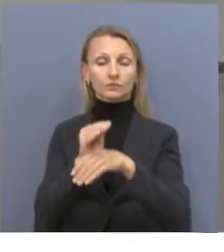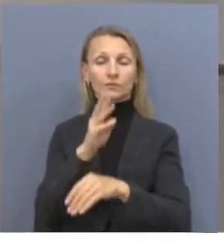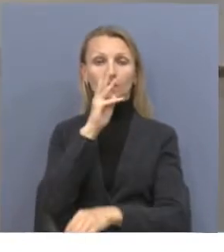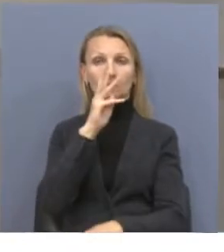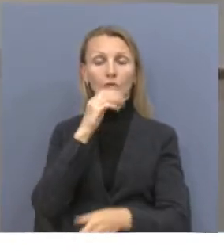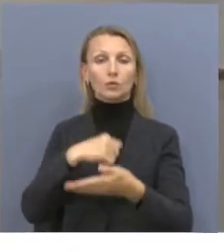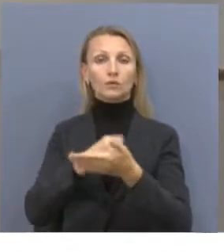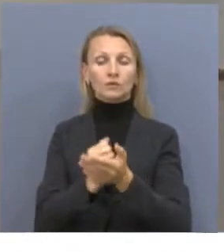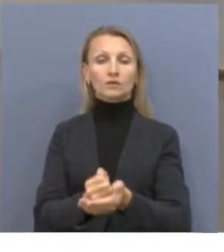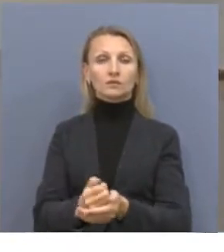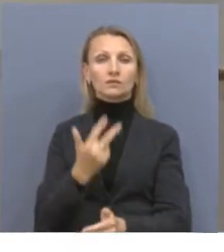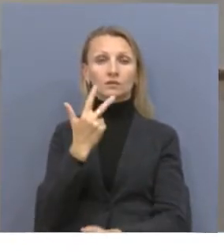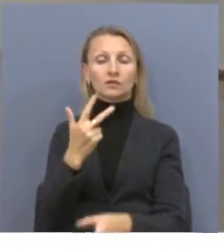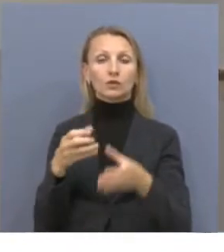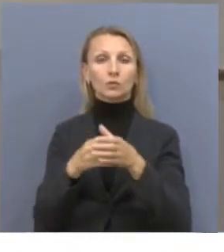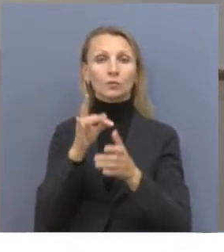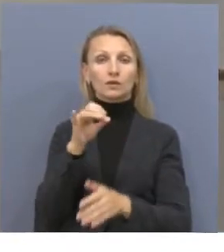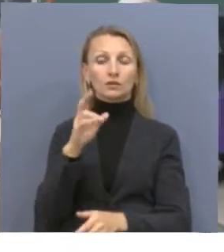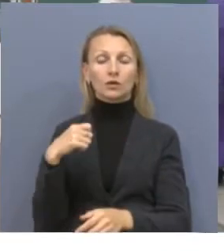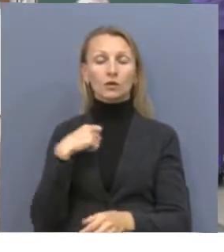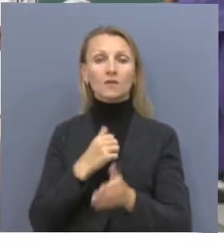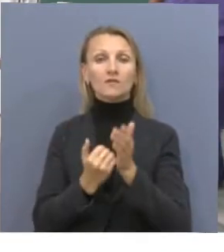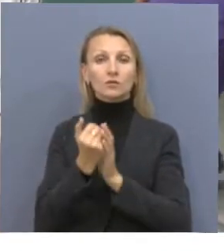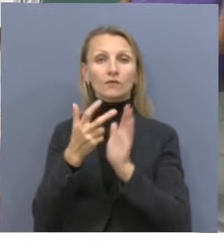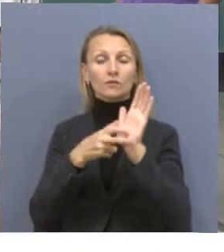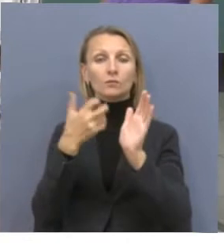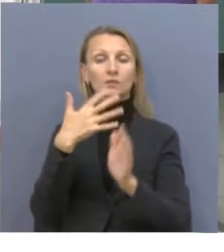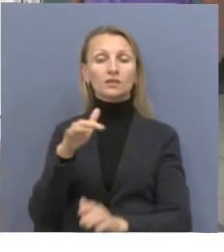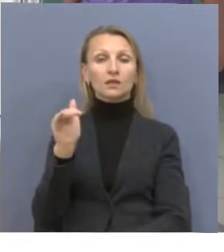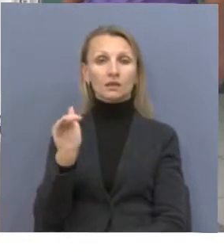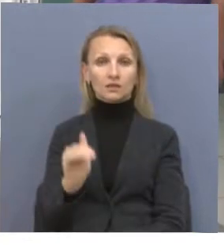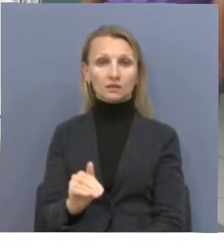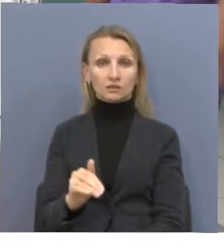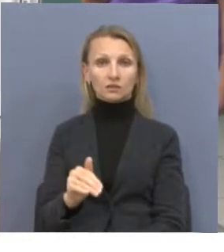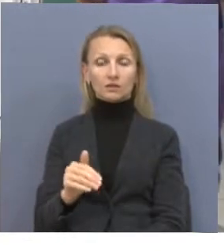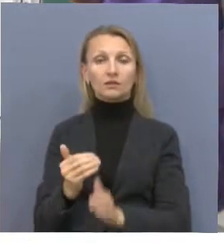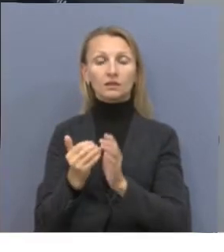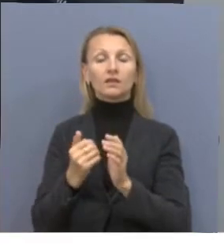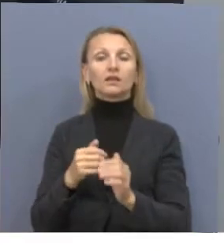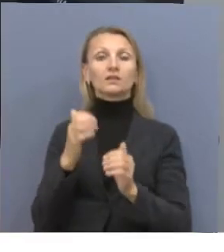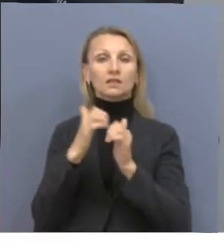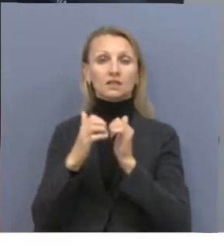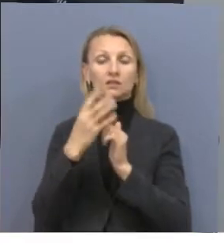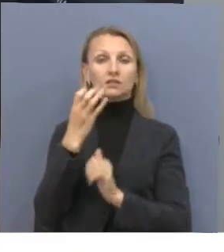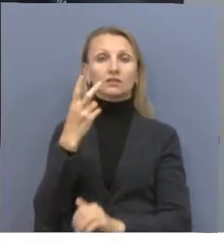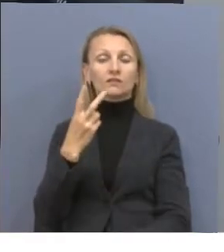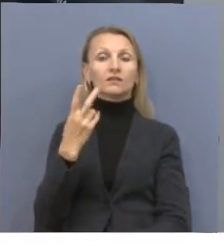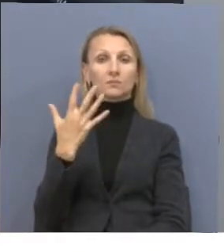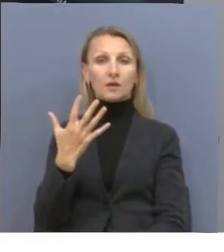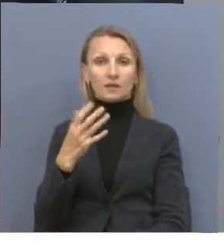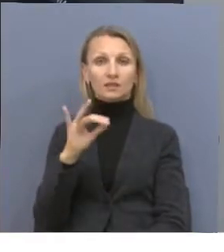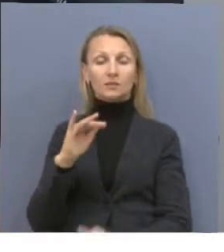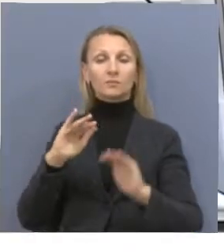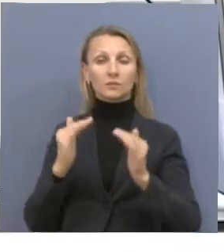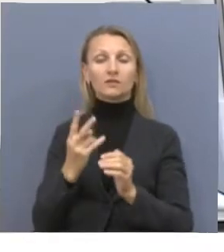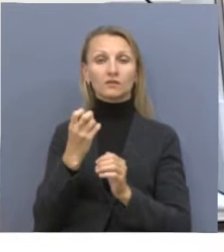утверждены три группы риска. Очень высокая – 850 тысяч тенге, высокая – 425 тысяч и средняя – 215